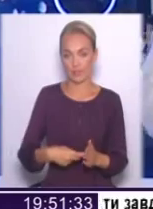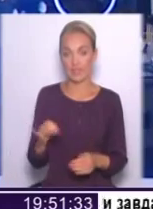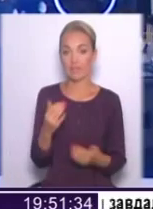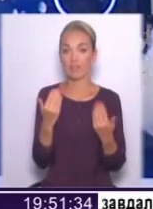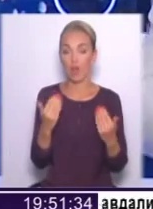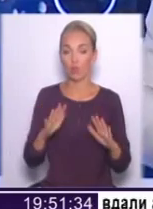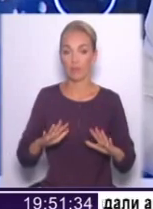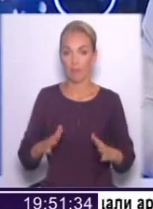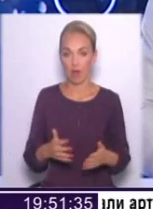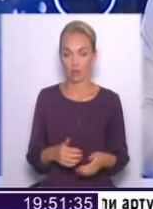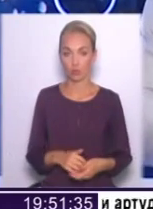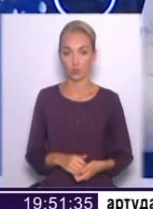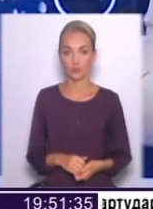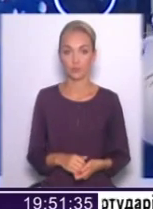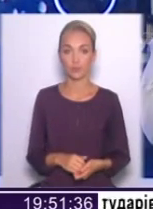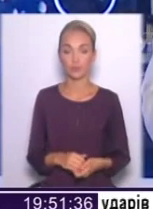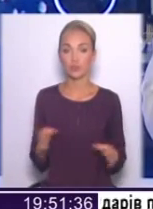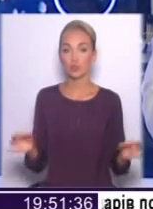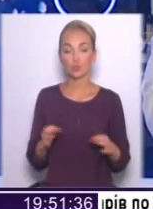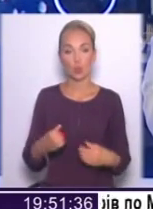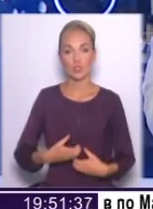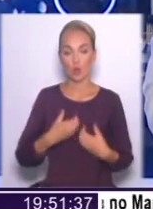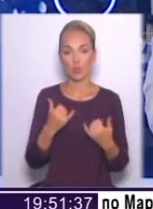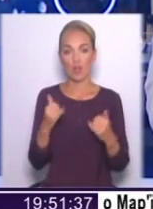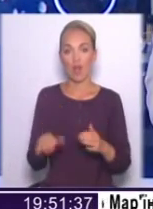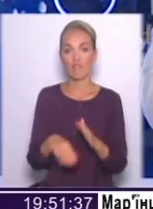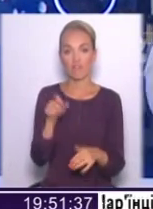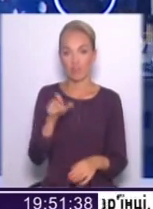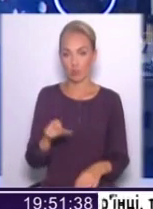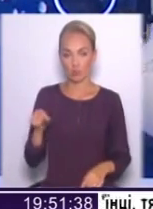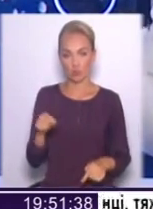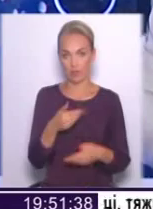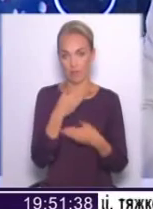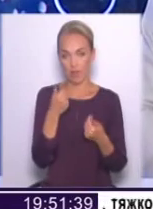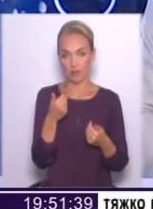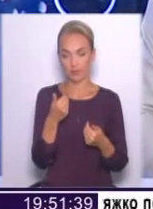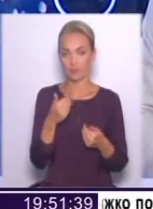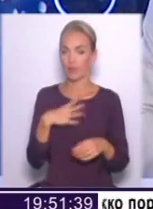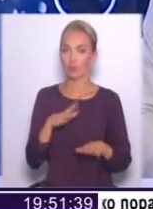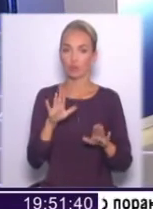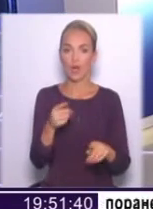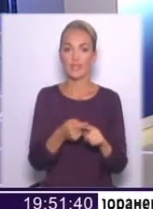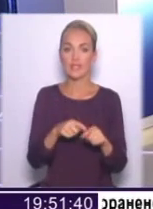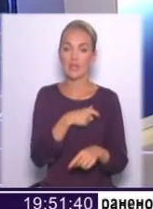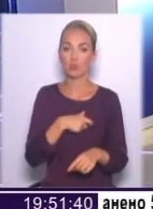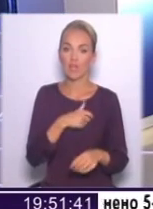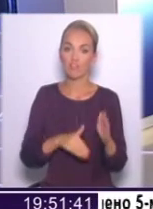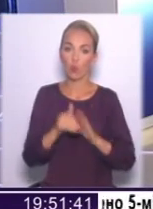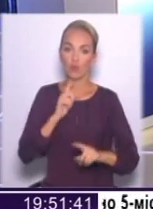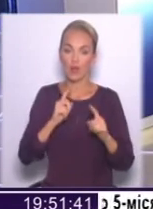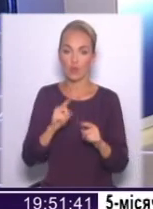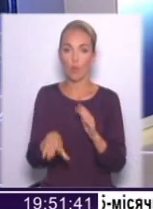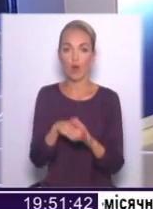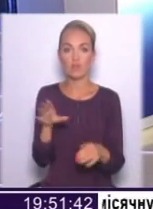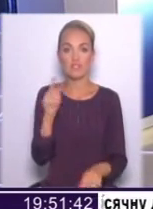даному випадку нічого страшного для виборців тут немає. Ні, почекайте, це депутати Верховної Ради обираються від всієї